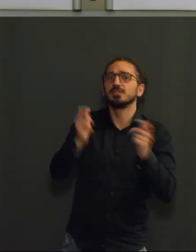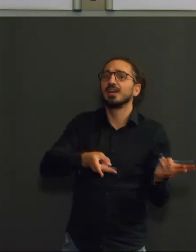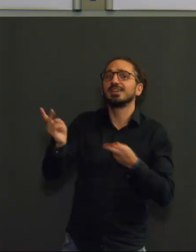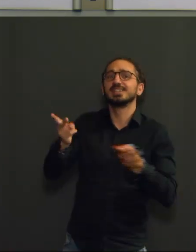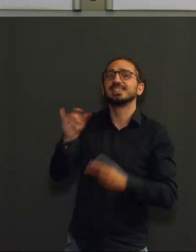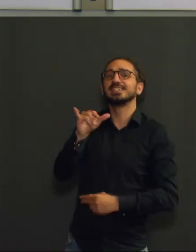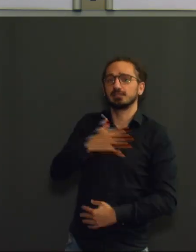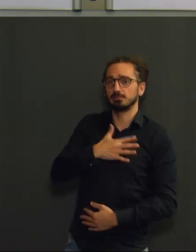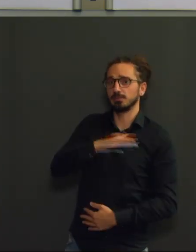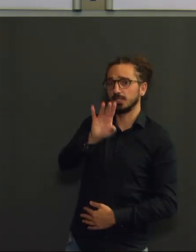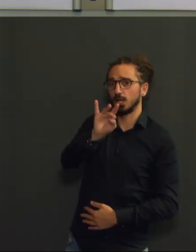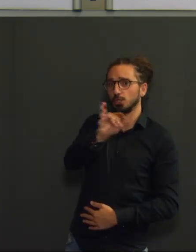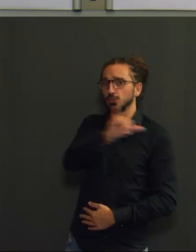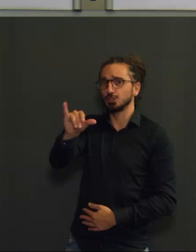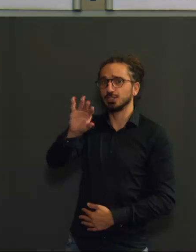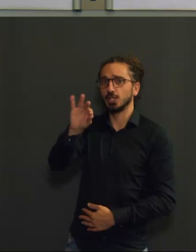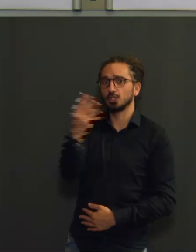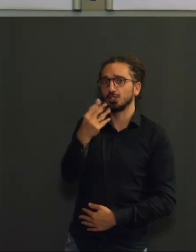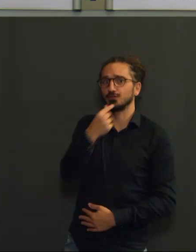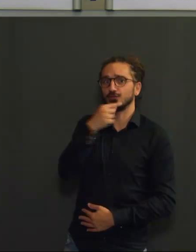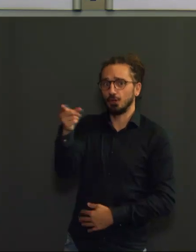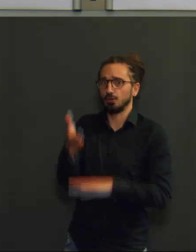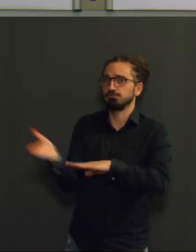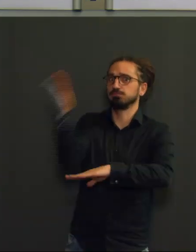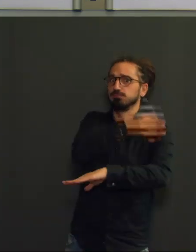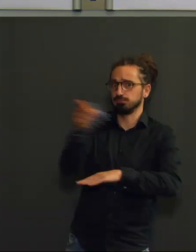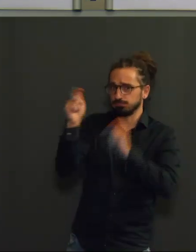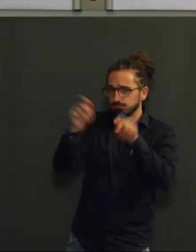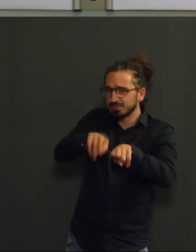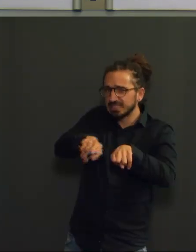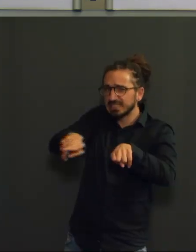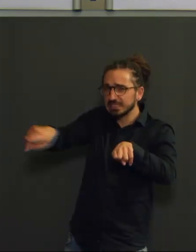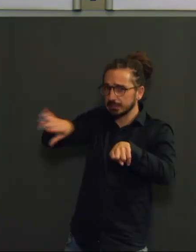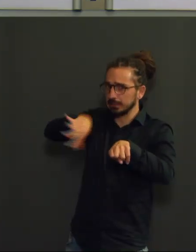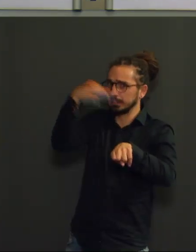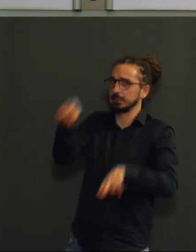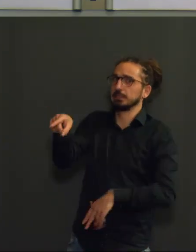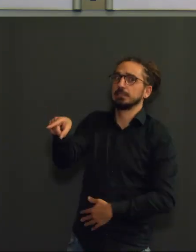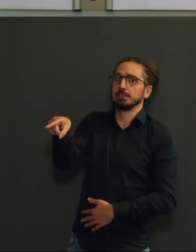occupent le plus de lits d'hôpitaux pour cause de COVID-19.